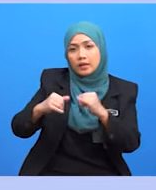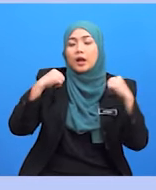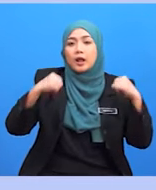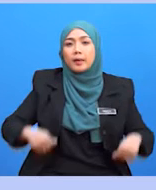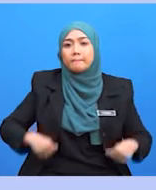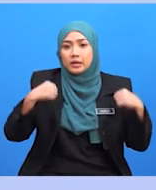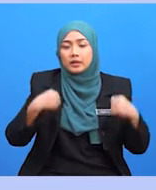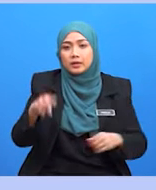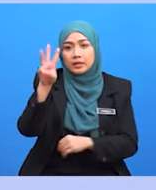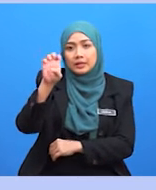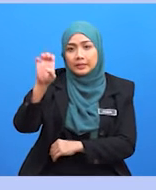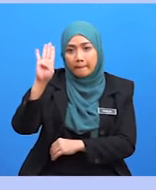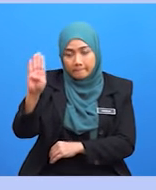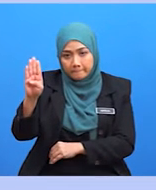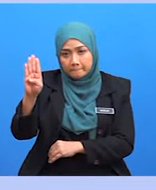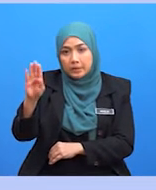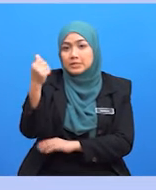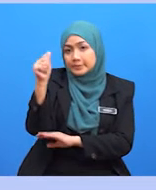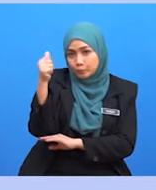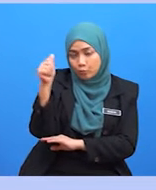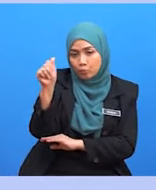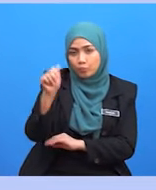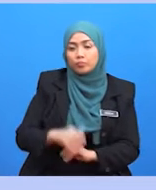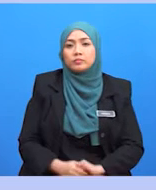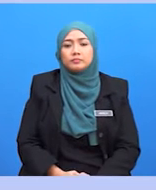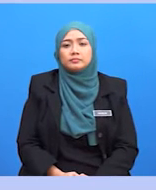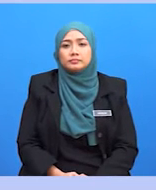alamat website menggunakan gotem medium 10